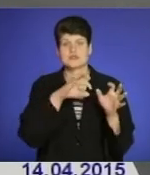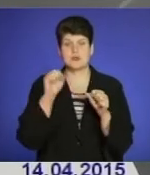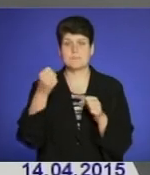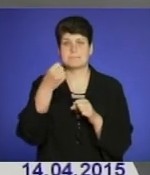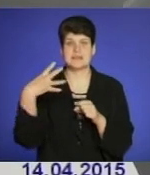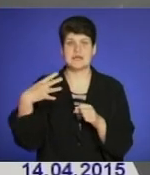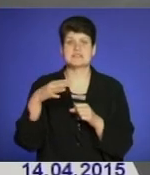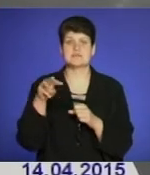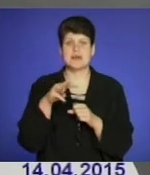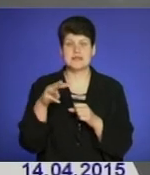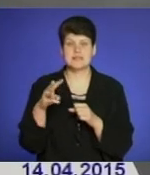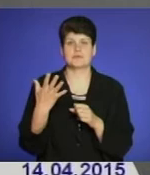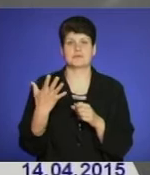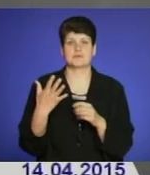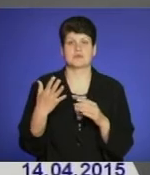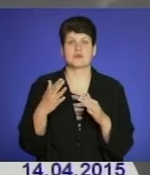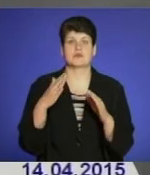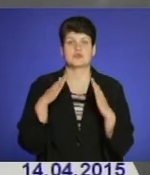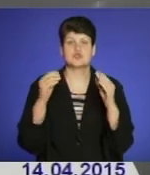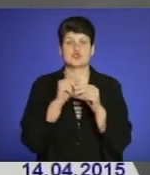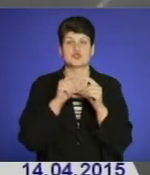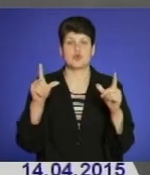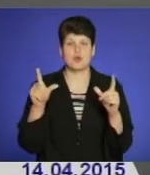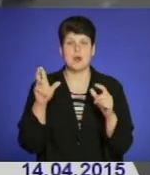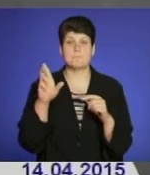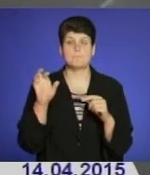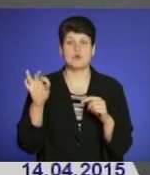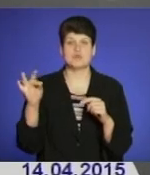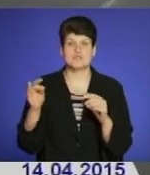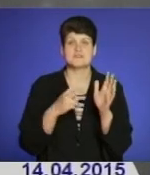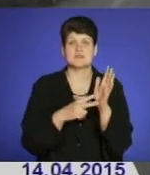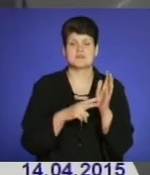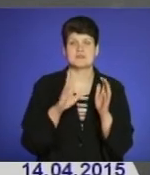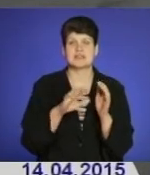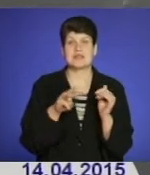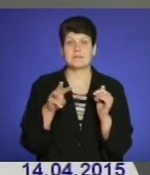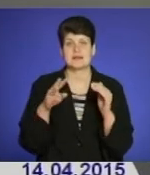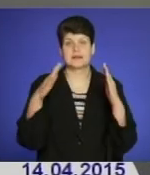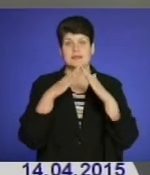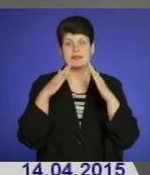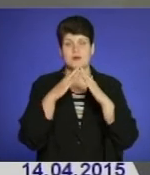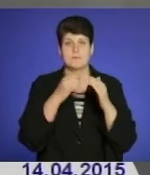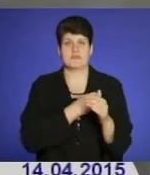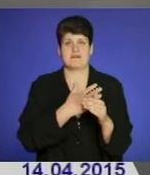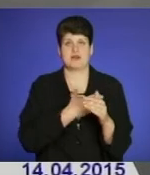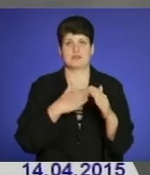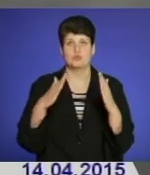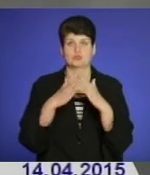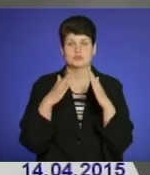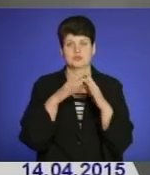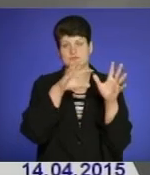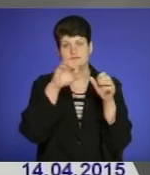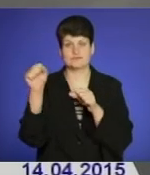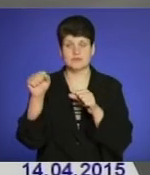квадратних покрівлі з недіючої школи. А у Борщові – 80 метрів квадратних покрівлі з даху приватного житлового будинку.